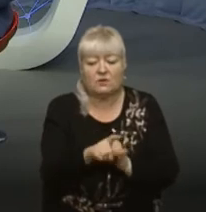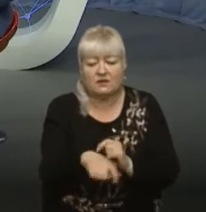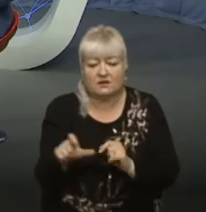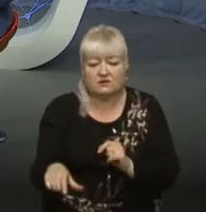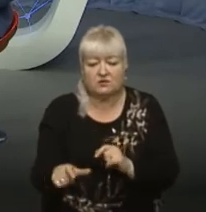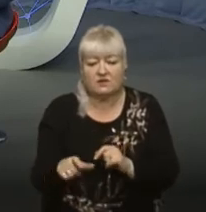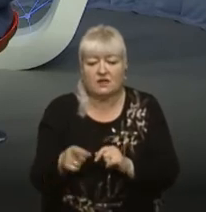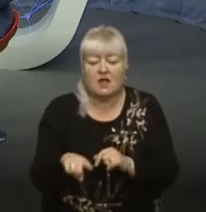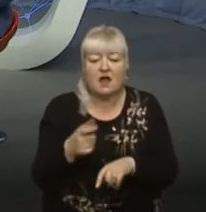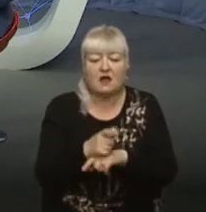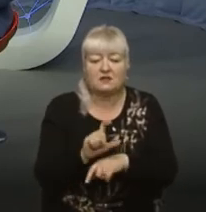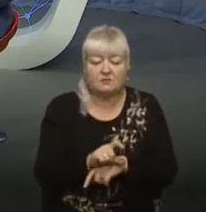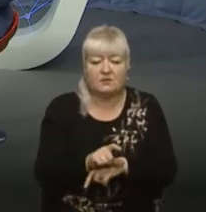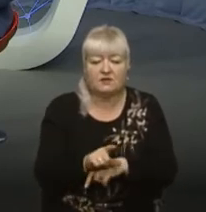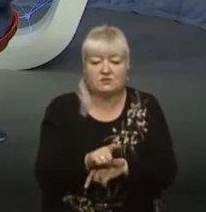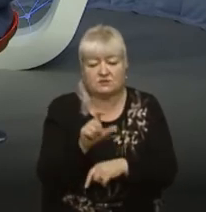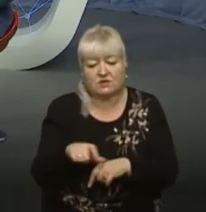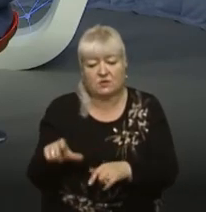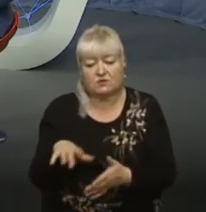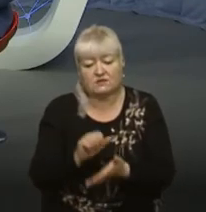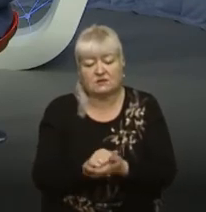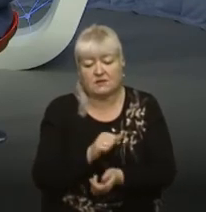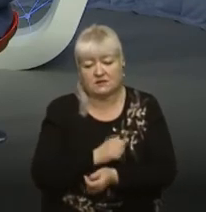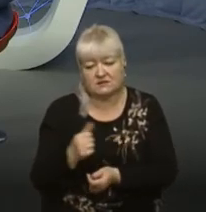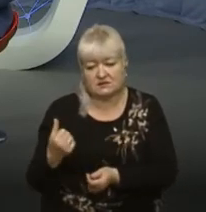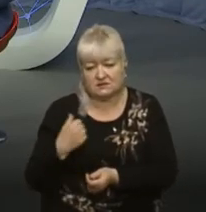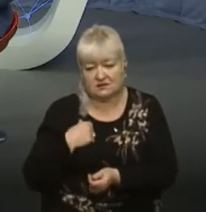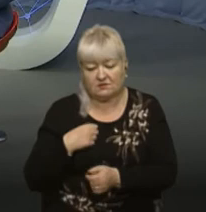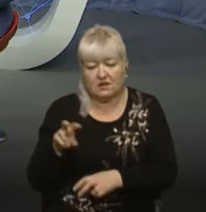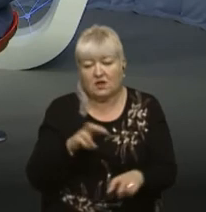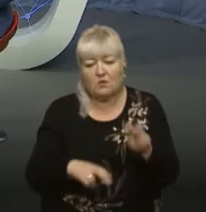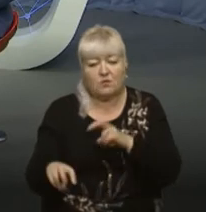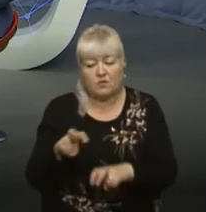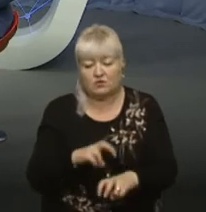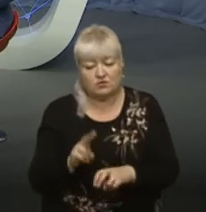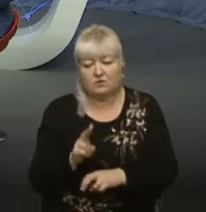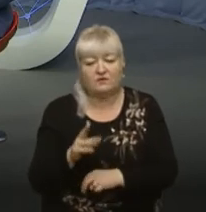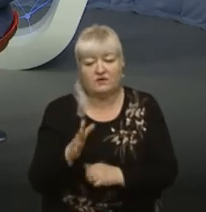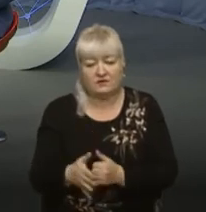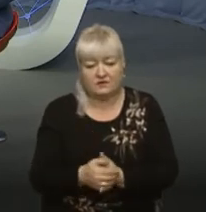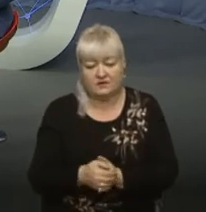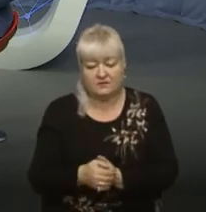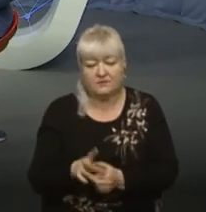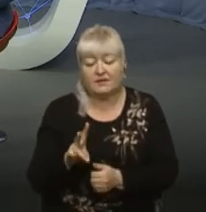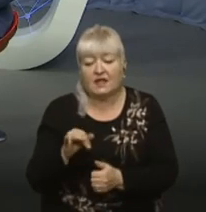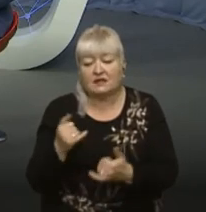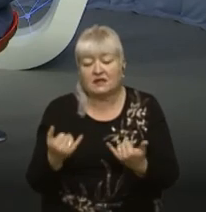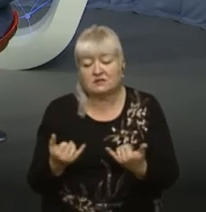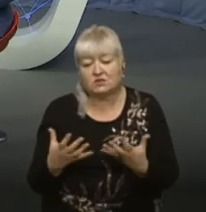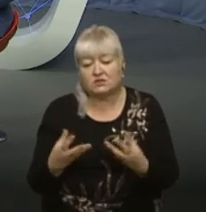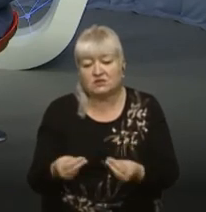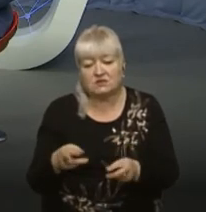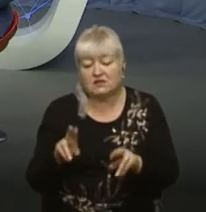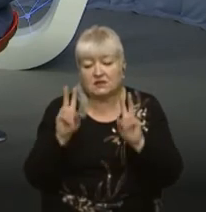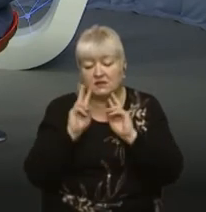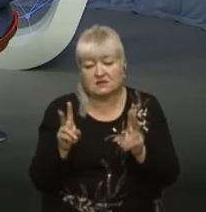в більшості це займалися люди самі пошуком цього житла. І на сьогоднішній день, ну, я не